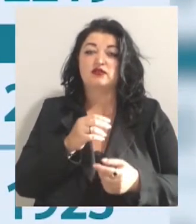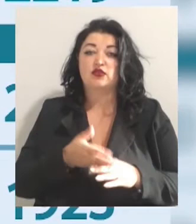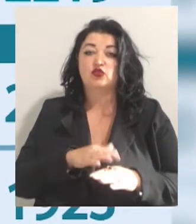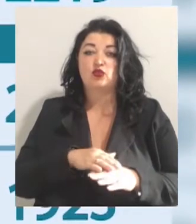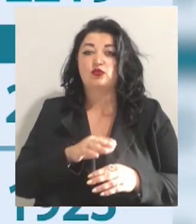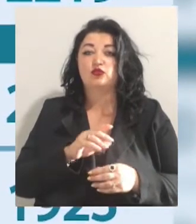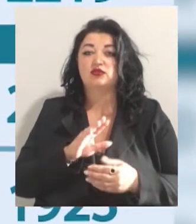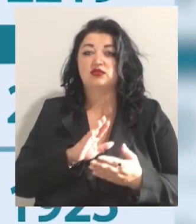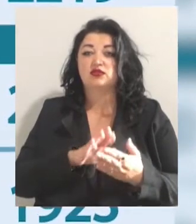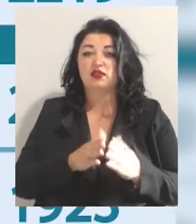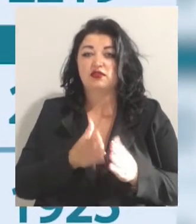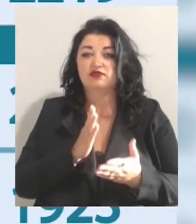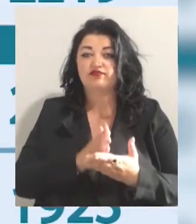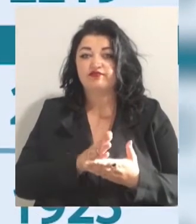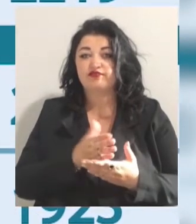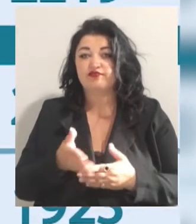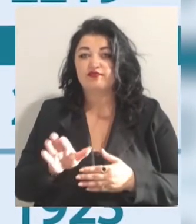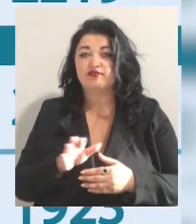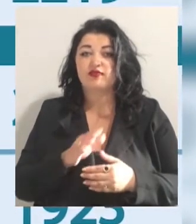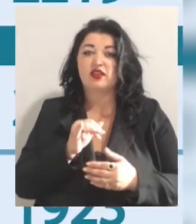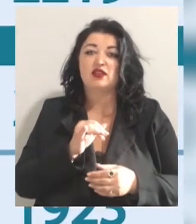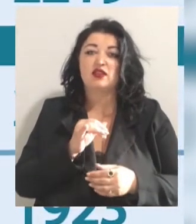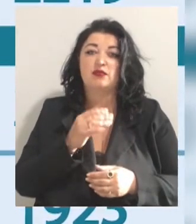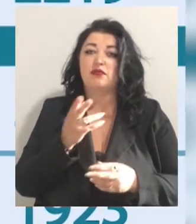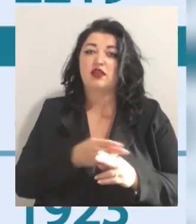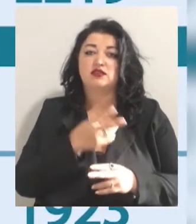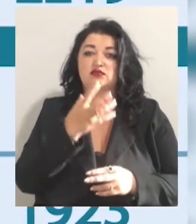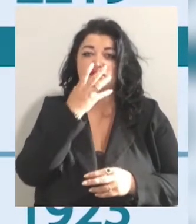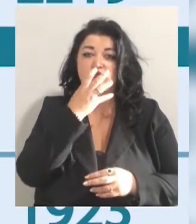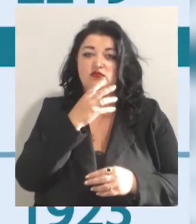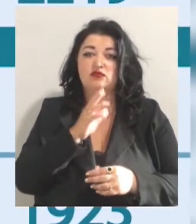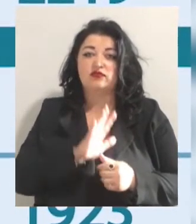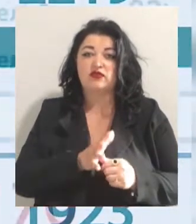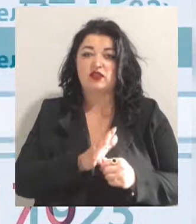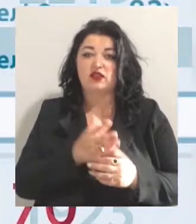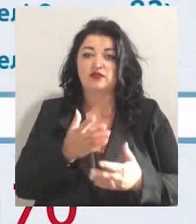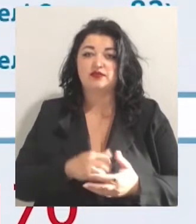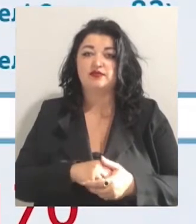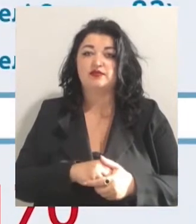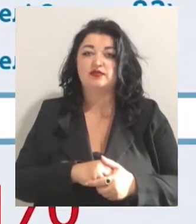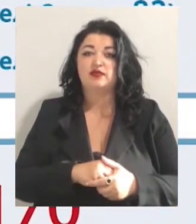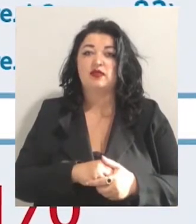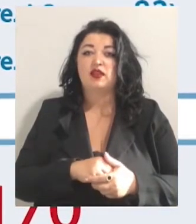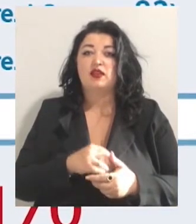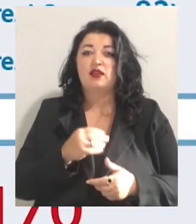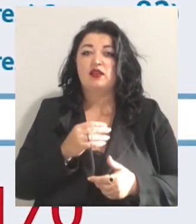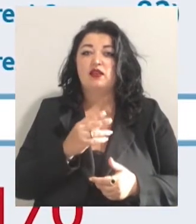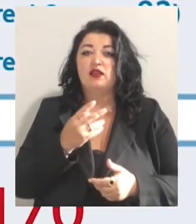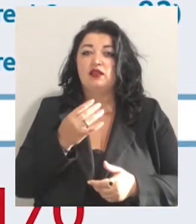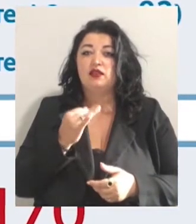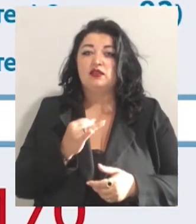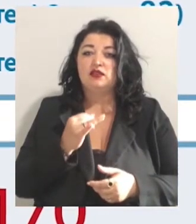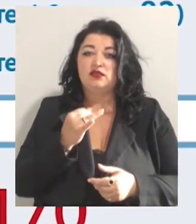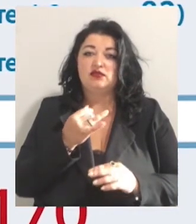але без підключення до апаратно-штучної вентиляції легень. Двоє отримають дихальну терапію. 82 пацієнта в стані середньої